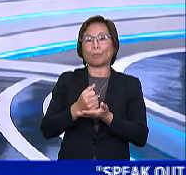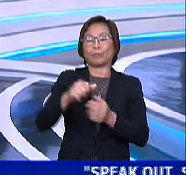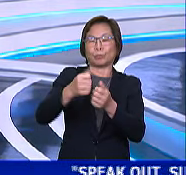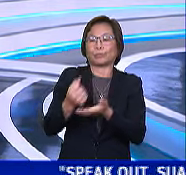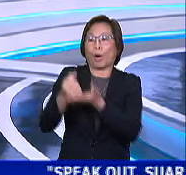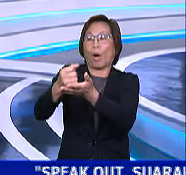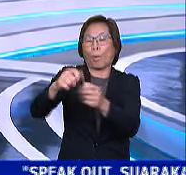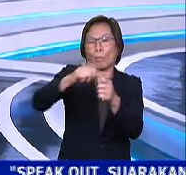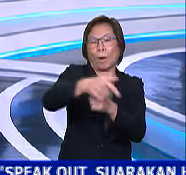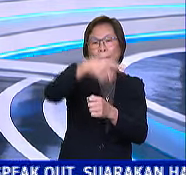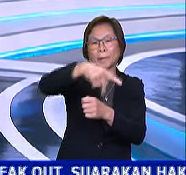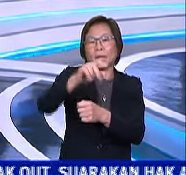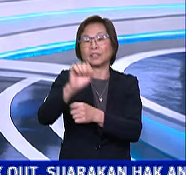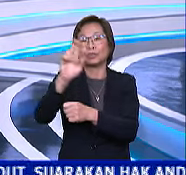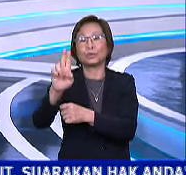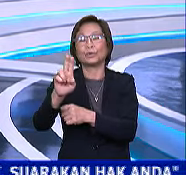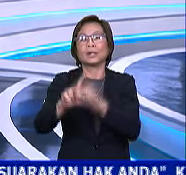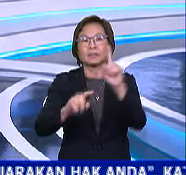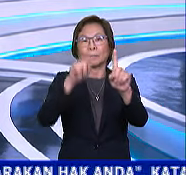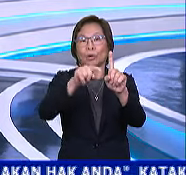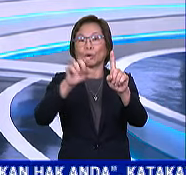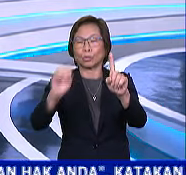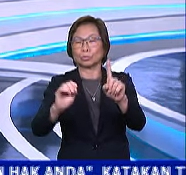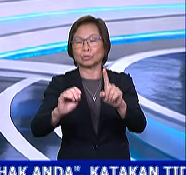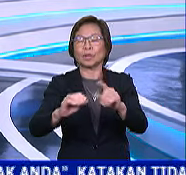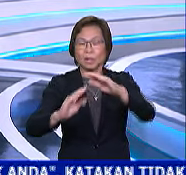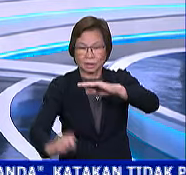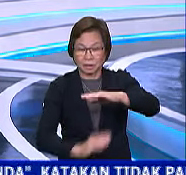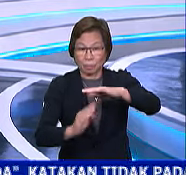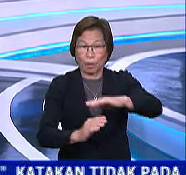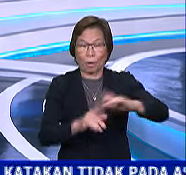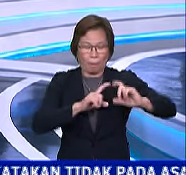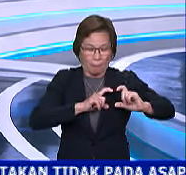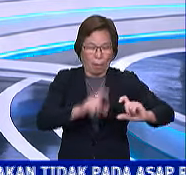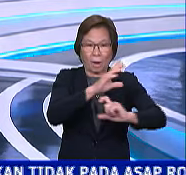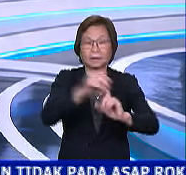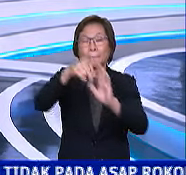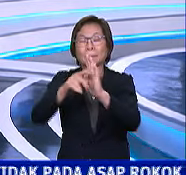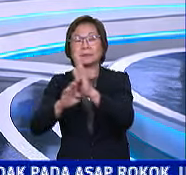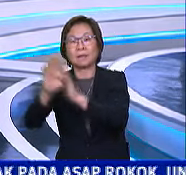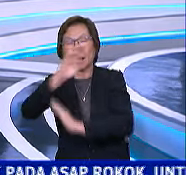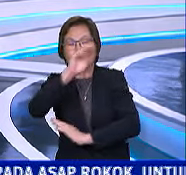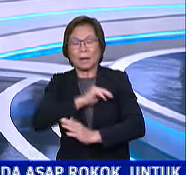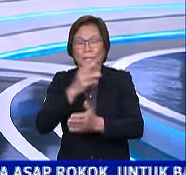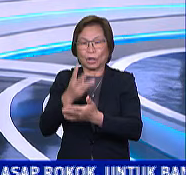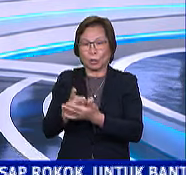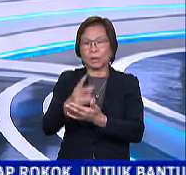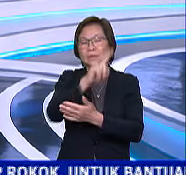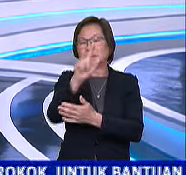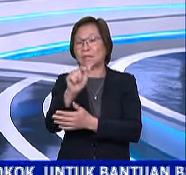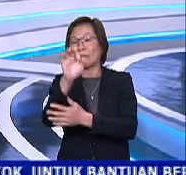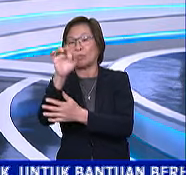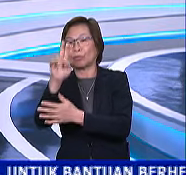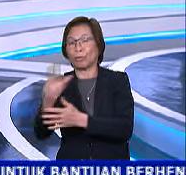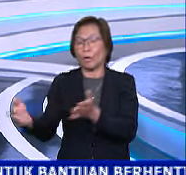upah PSU 1.0 di bawah perhatian dan penjana. Menteri Keuangan Tengku Datuk Seri Zafrul Tengku Abdul Aziz